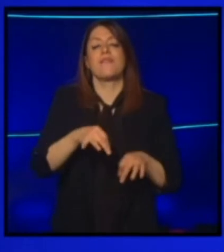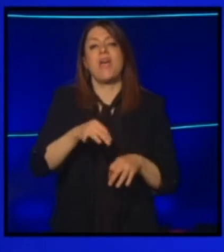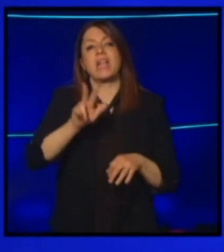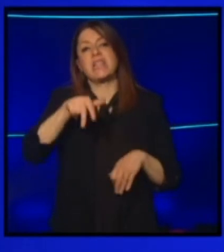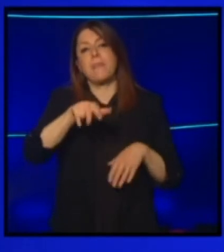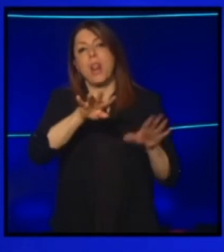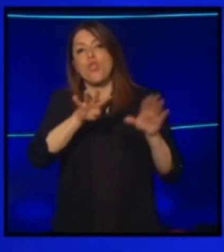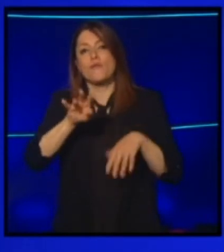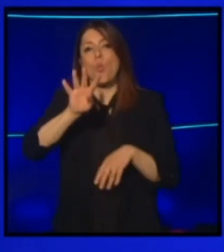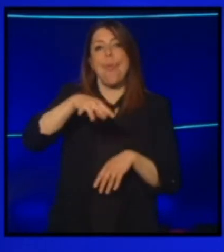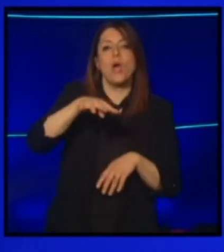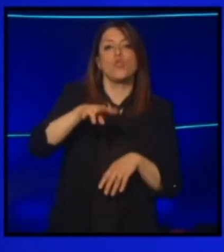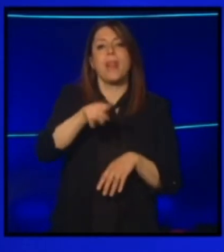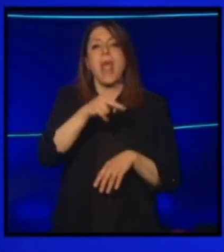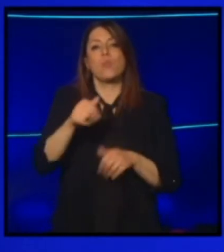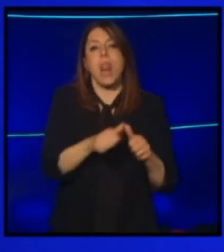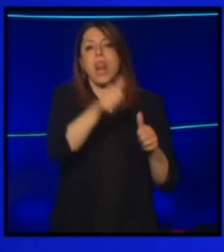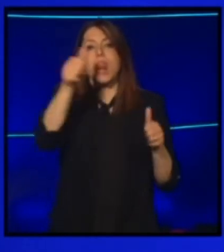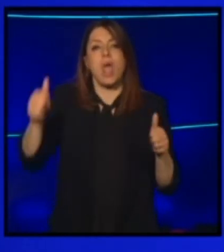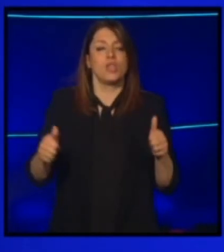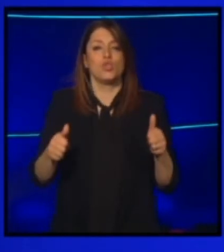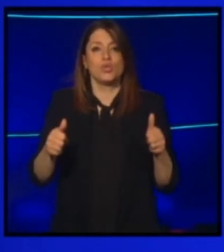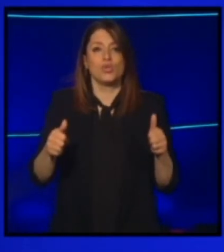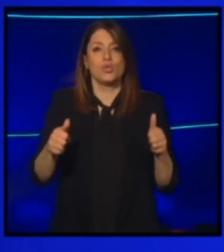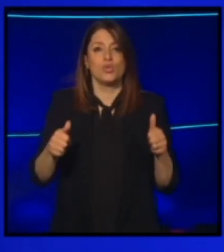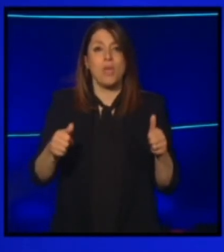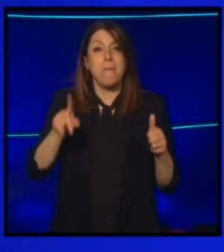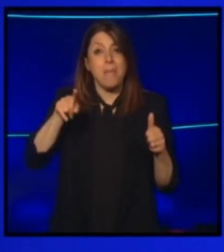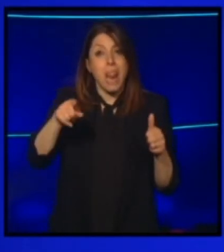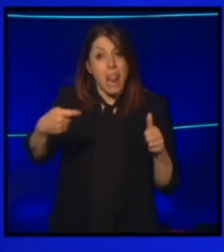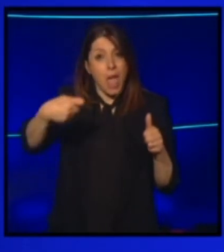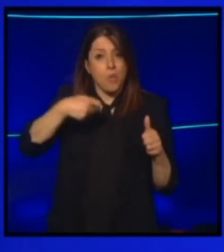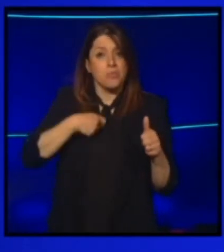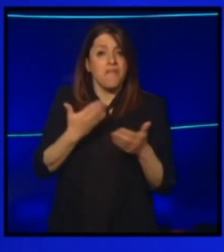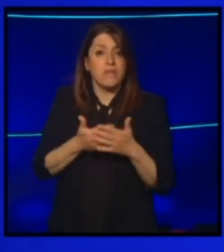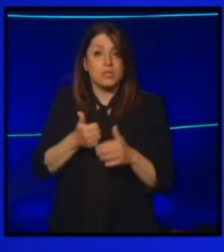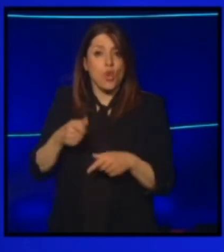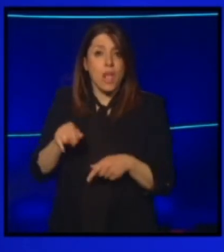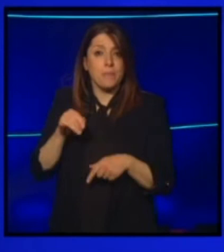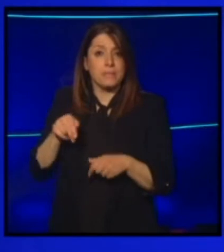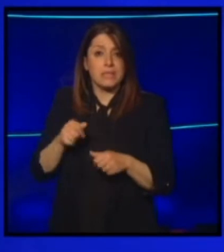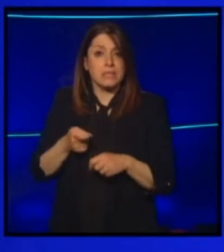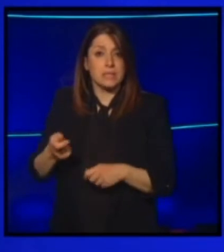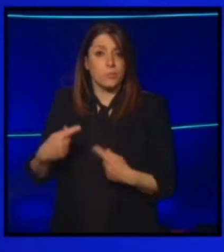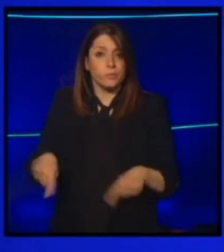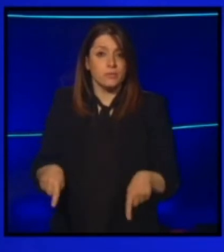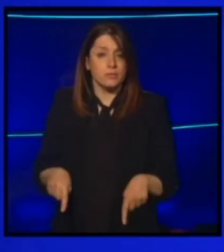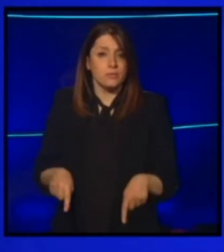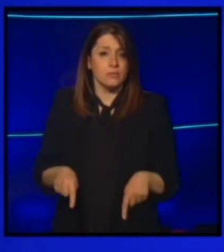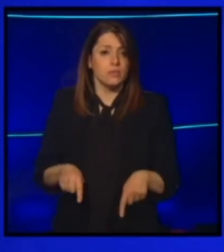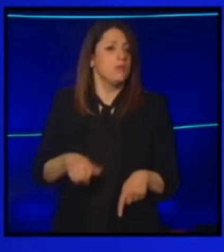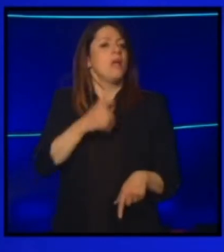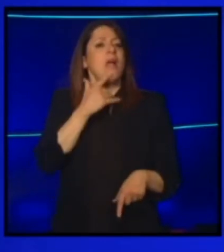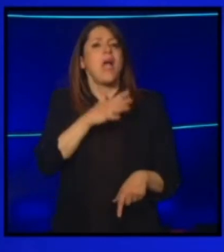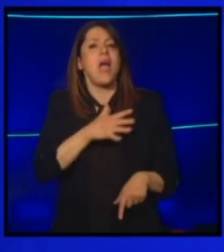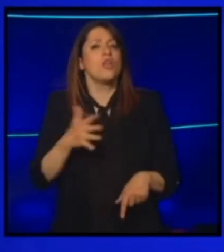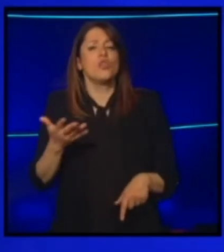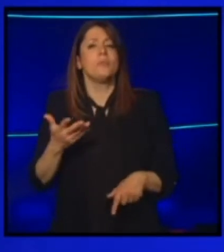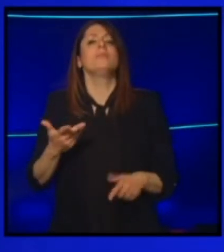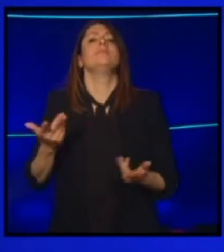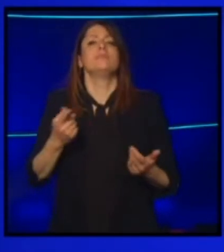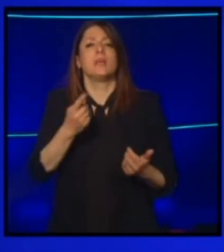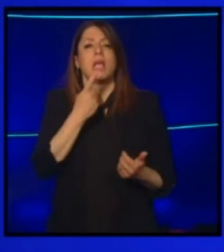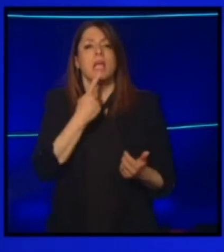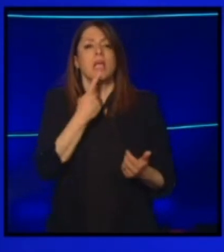annue. Solo per questo servono quei mille euro che ci stanno dando. Per il resto come state facendo? Per il resto, chi si